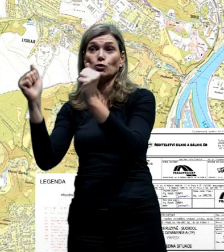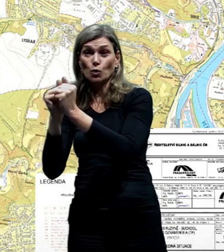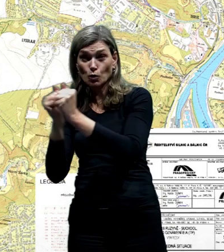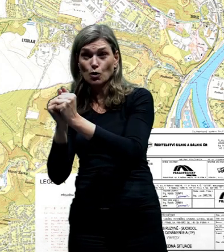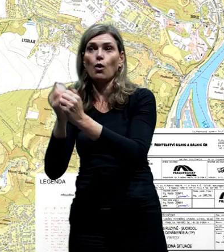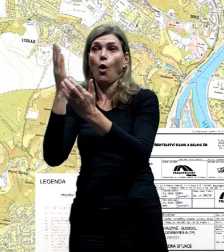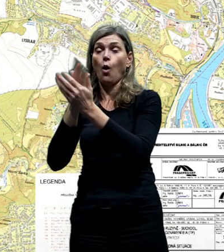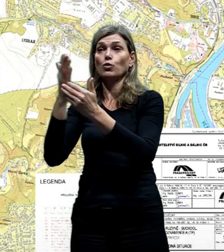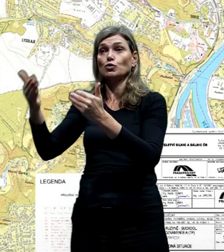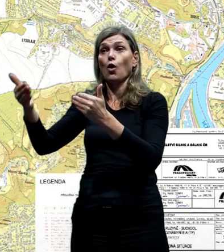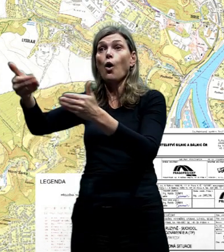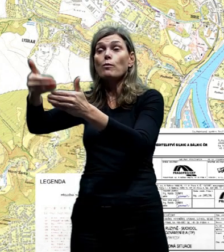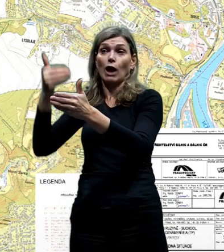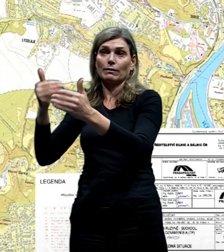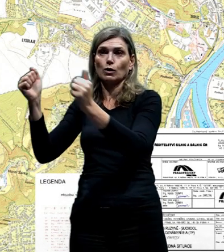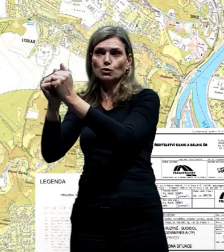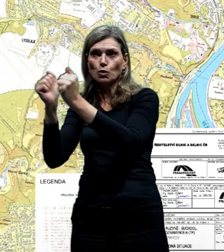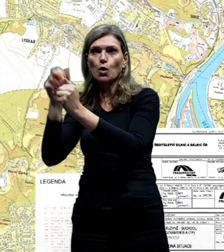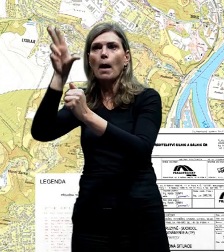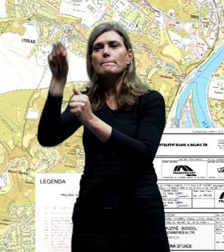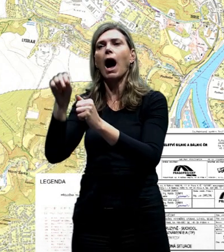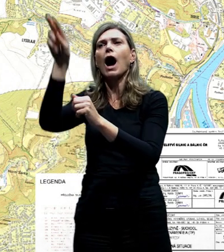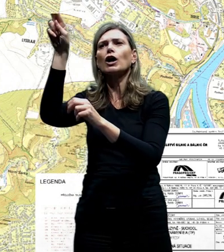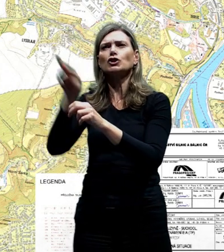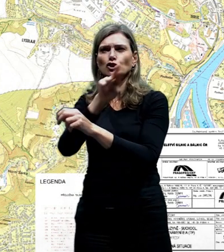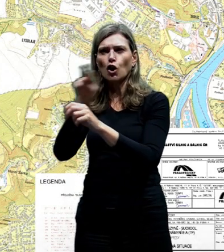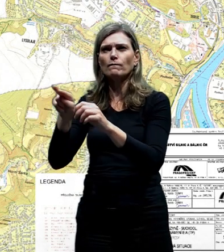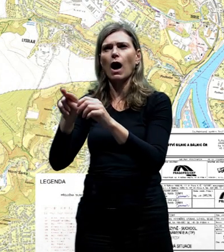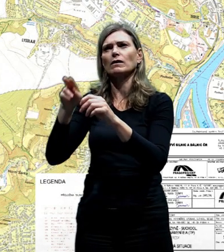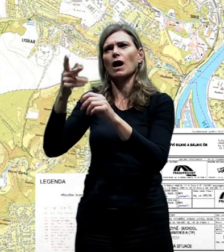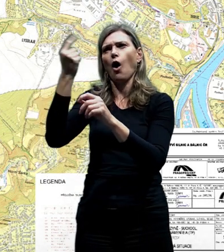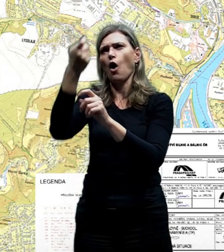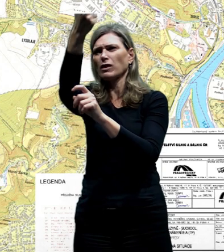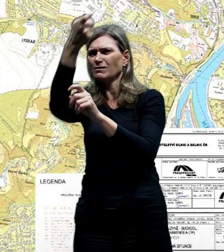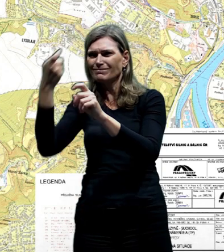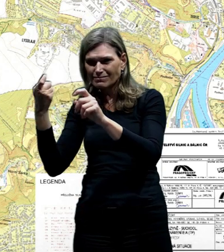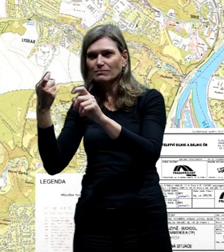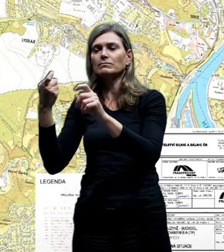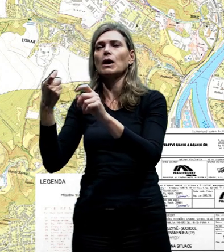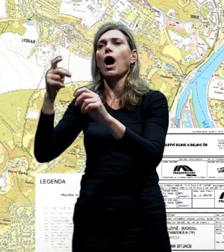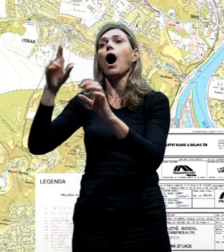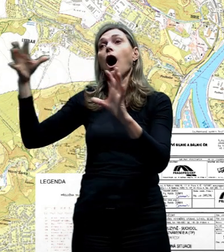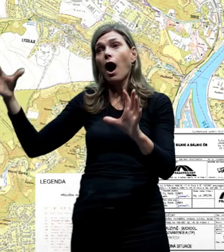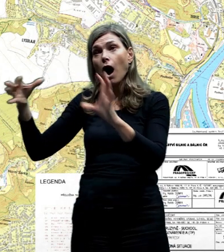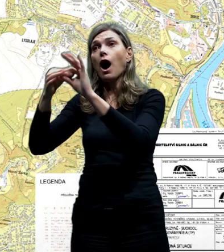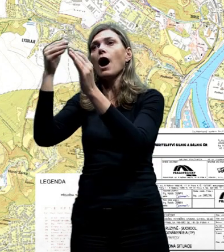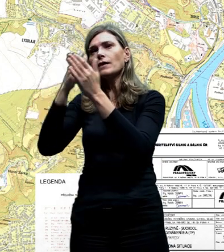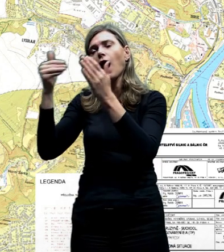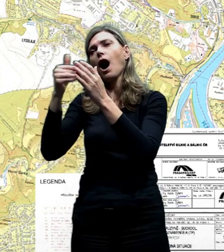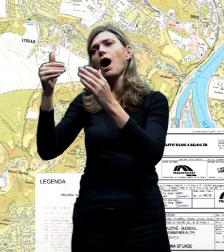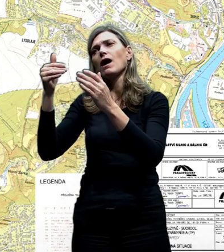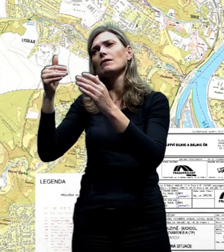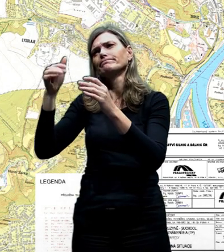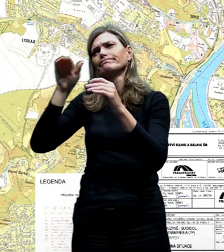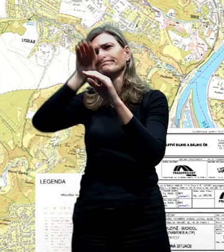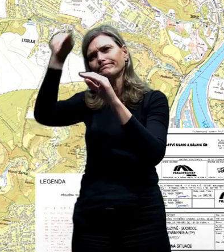vstupem do Sůhdole je křižovatka a sbírající dopravní vztahy směrem z regionu. A pak okruh prochází Sůhdolem, ovšem